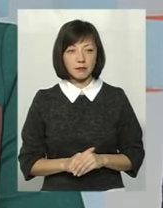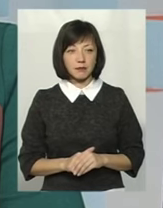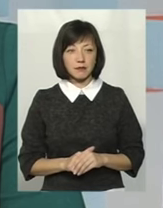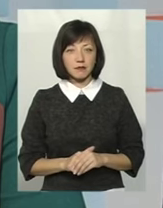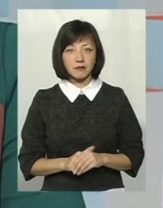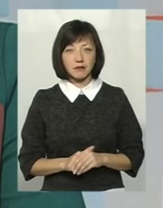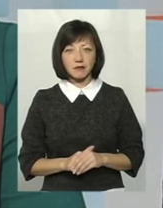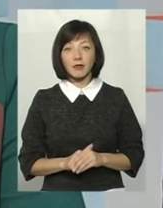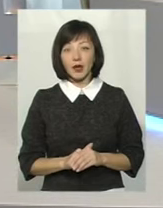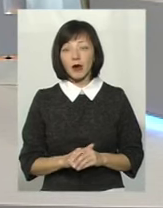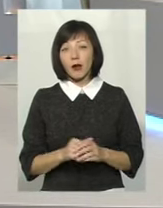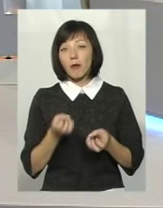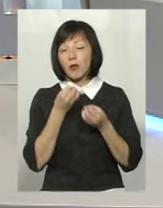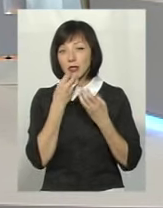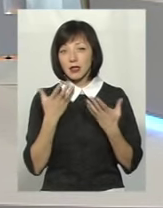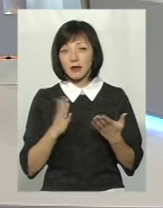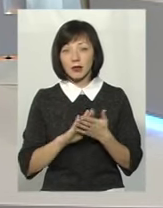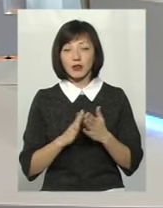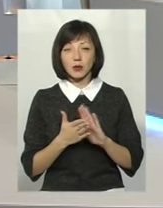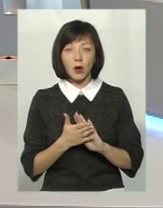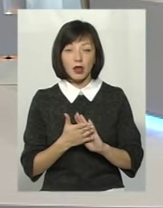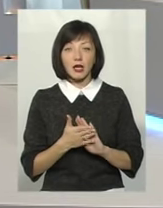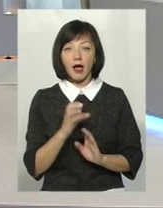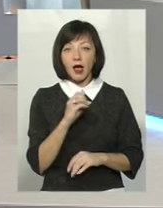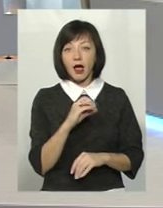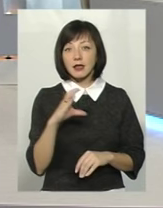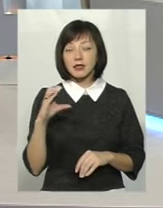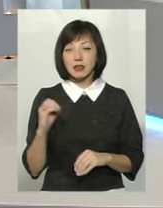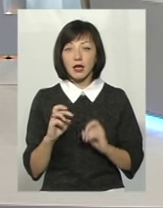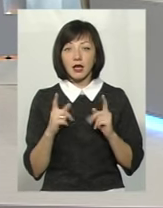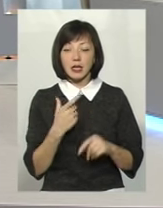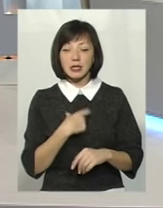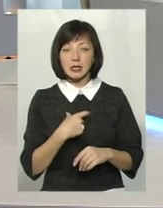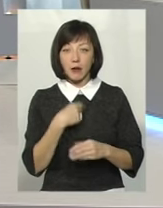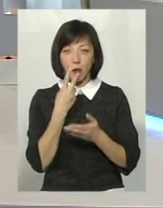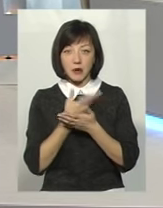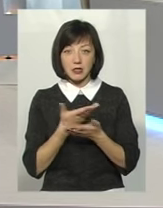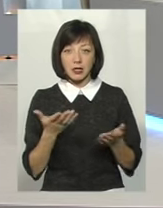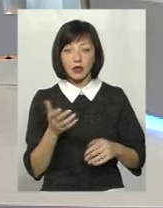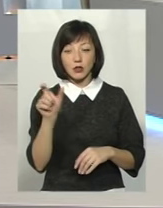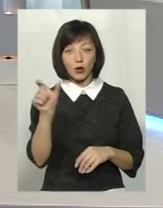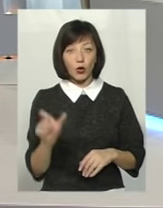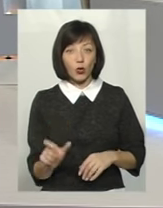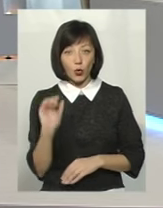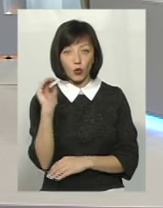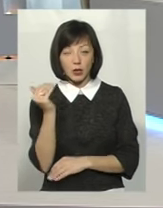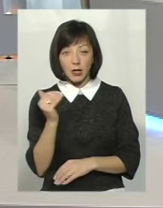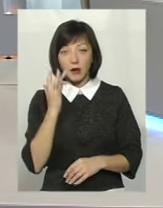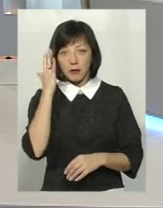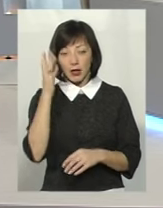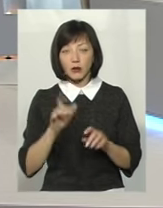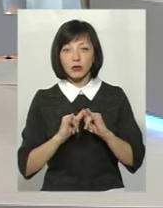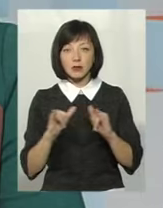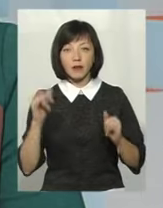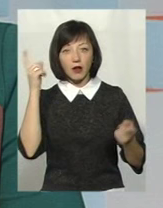Це позитивно, так, звичайно. позитивно, тому що есе – це як самопрезентація учня. Мета есе – щоб розвивати